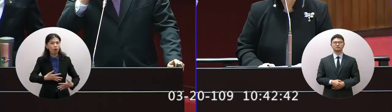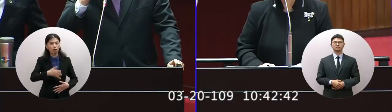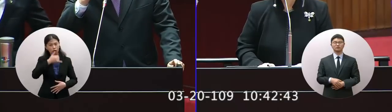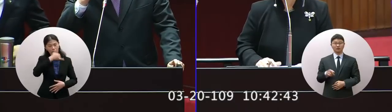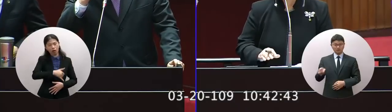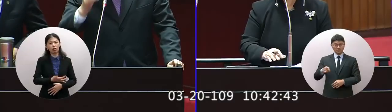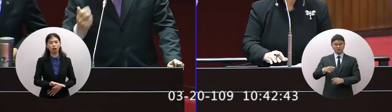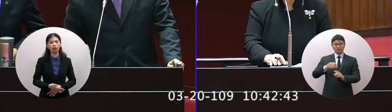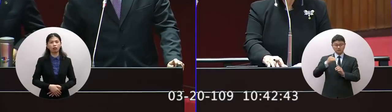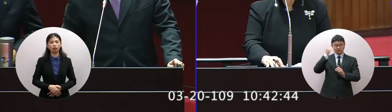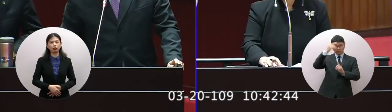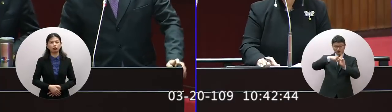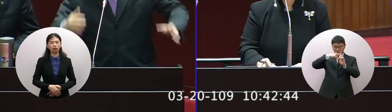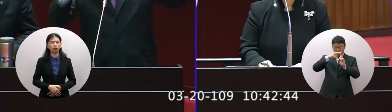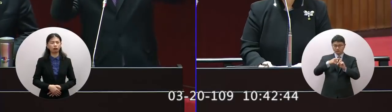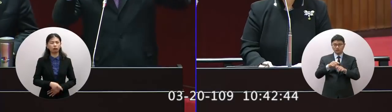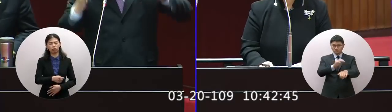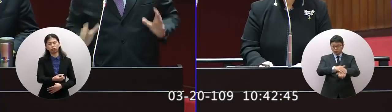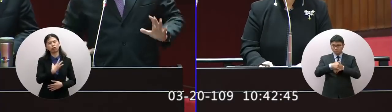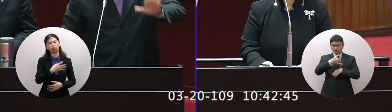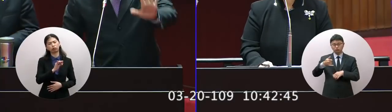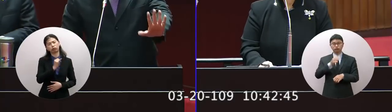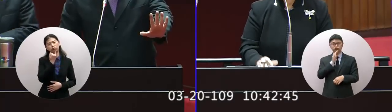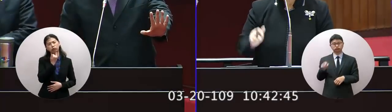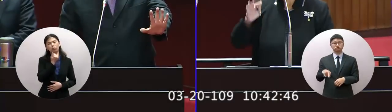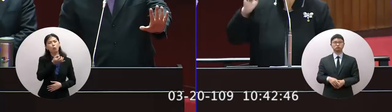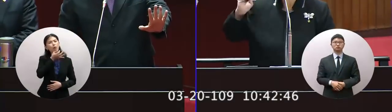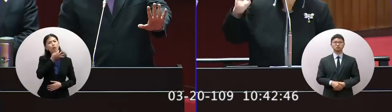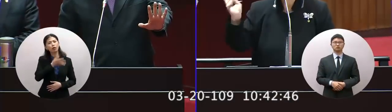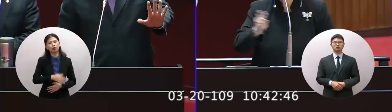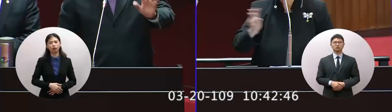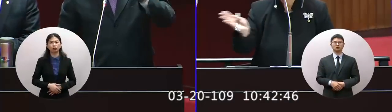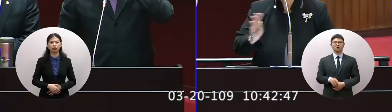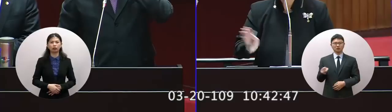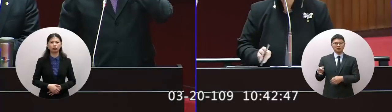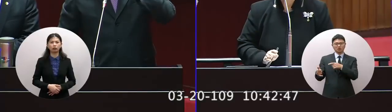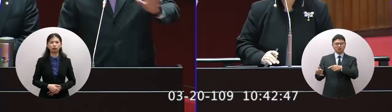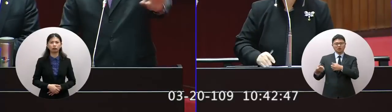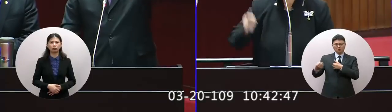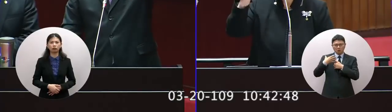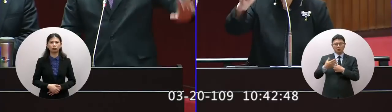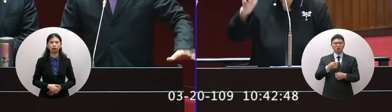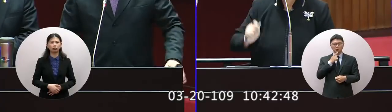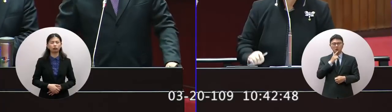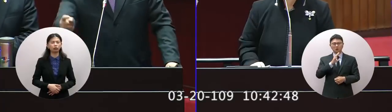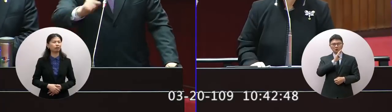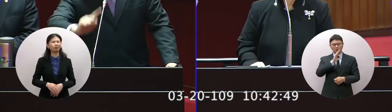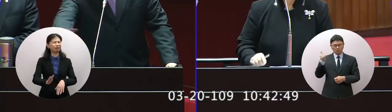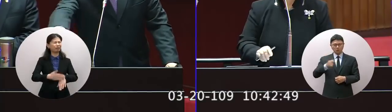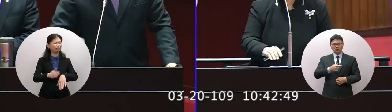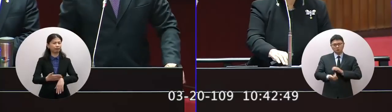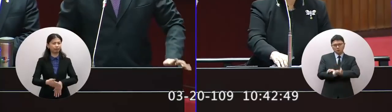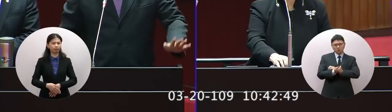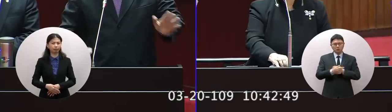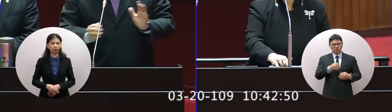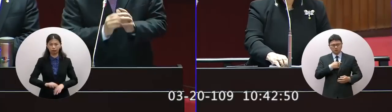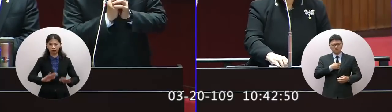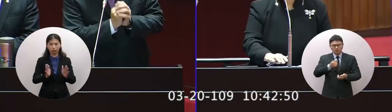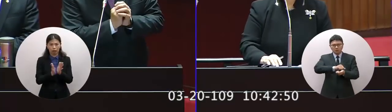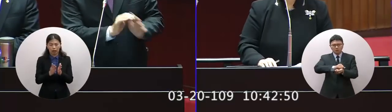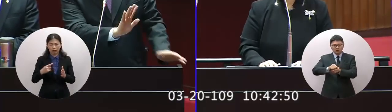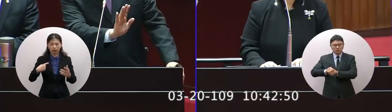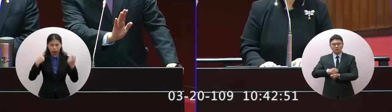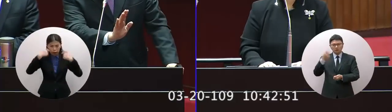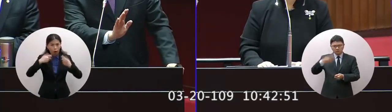級救護員但是應該沒有問題因為防護衛所有他說回來都洗洗洗沒有可能立即消費我